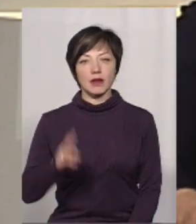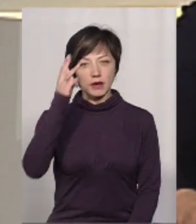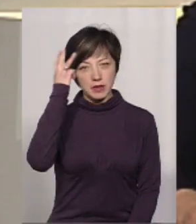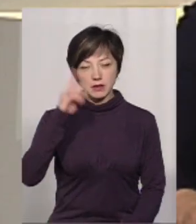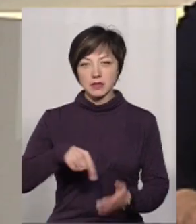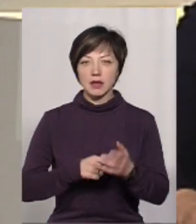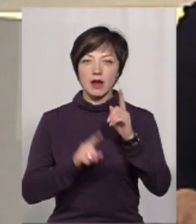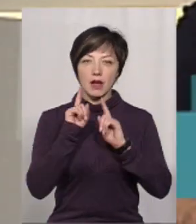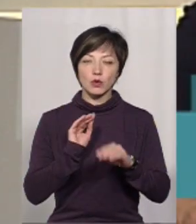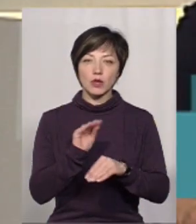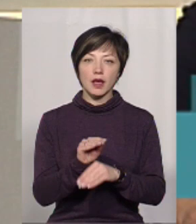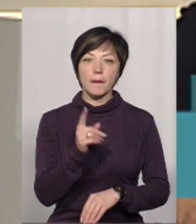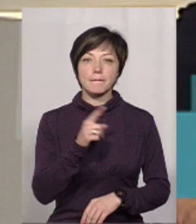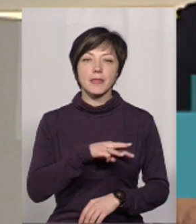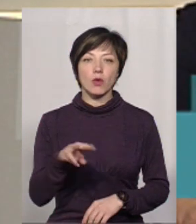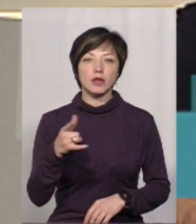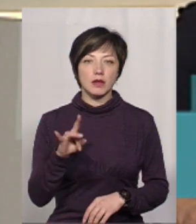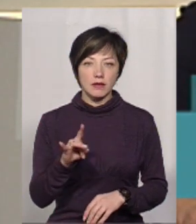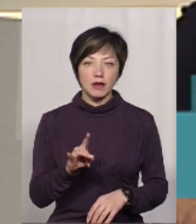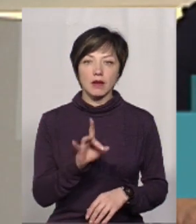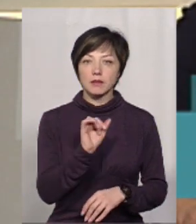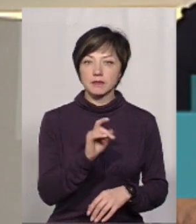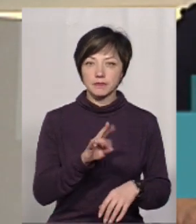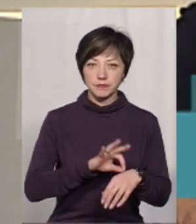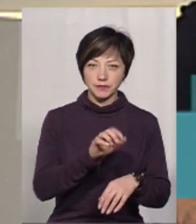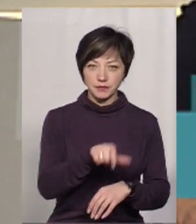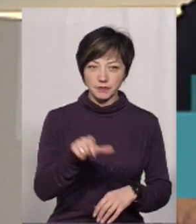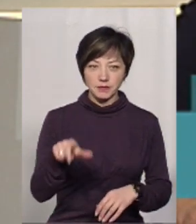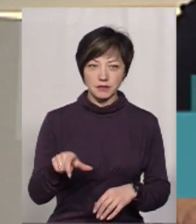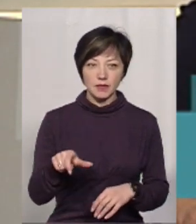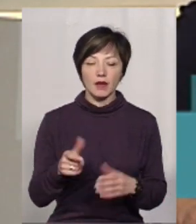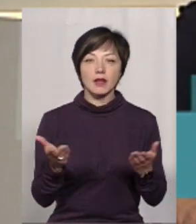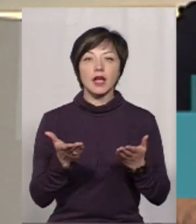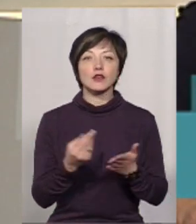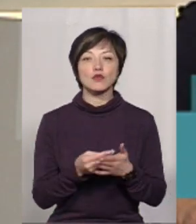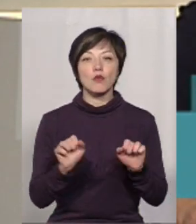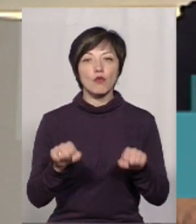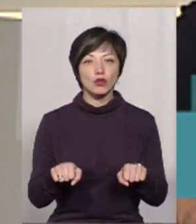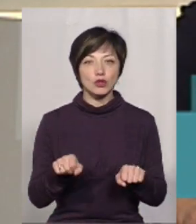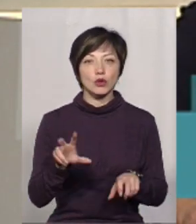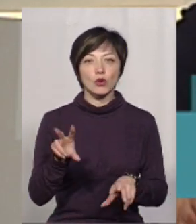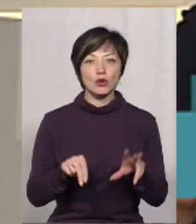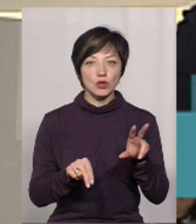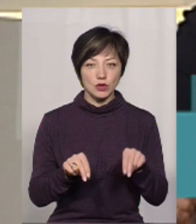Хмельницька міська рада додає мільйон гривень онкохворим. На які суми можуть